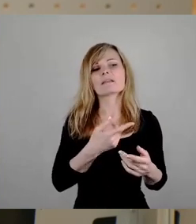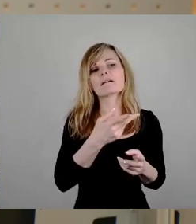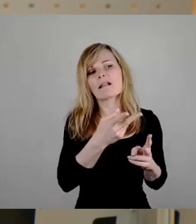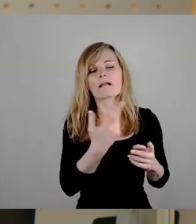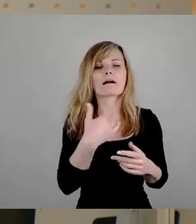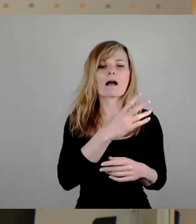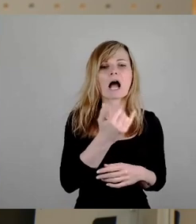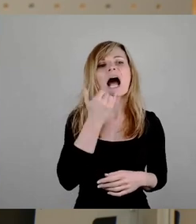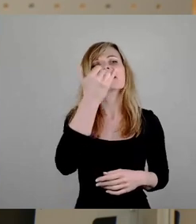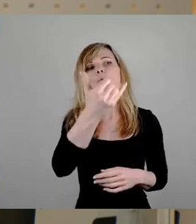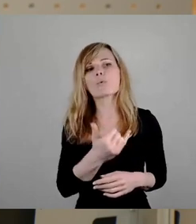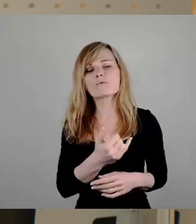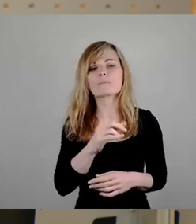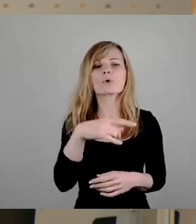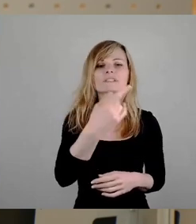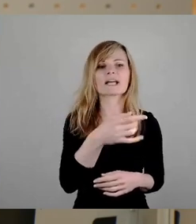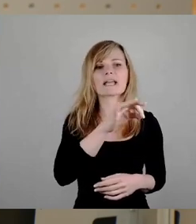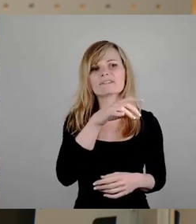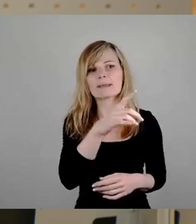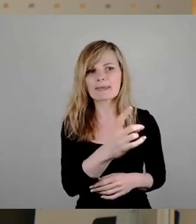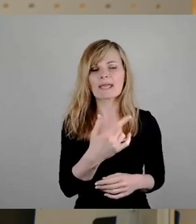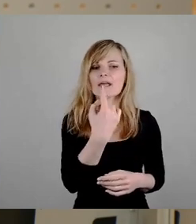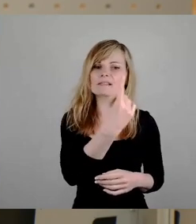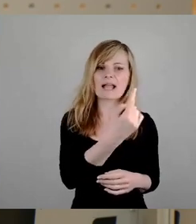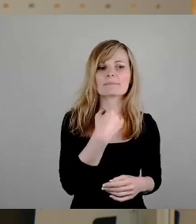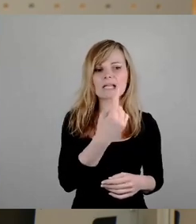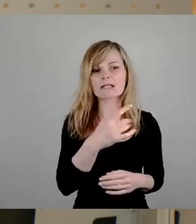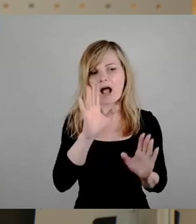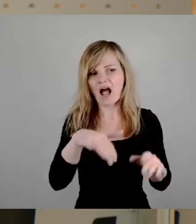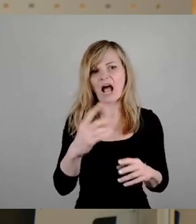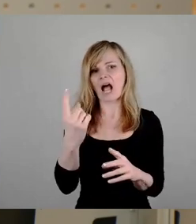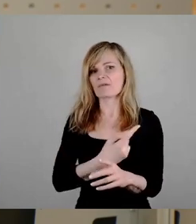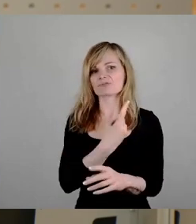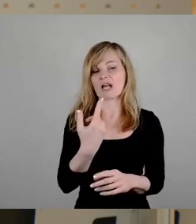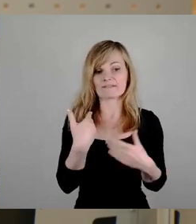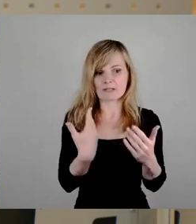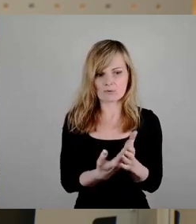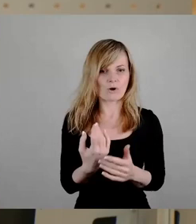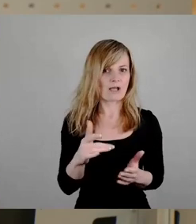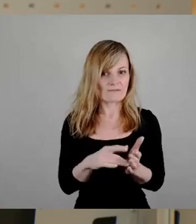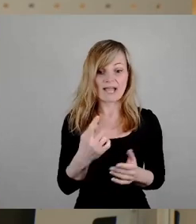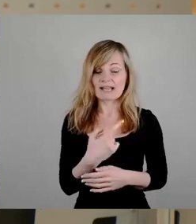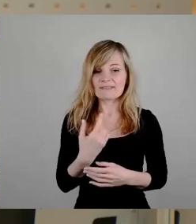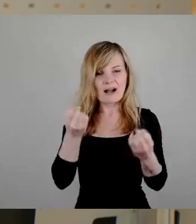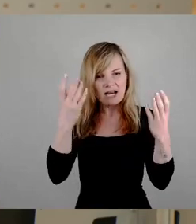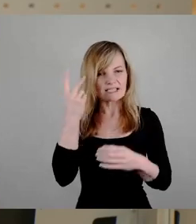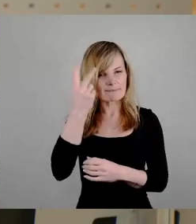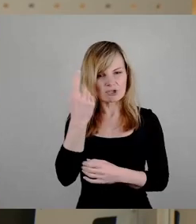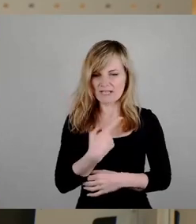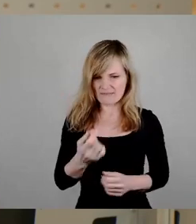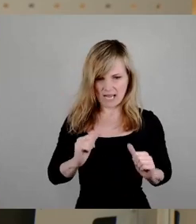und dann hat die FDP dafür gesorgt, dass es wieder abgeschafft wurde. Weil wir natürlich in einem Land leben, was